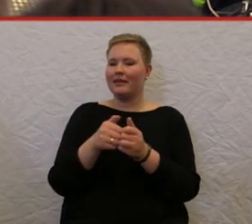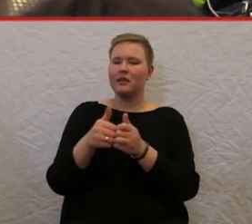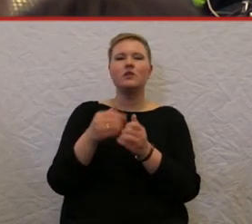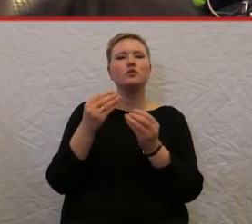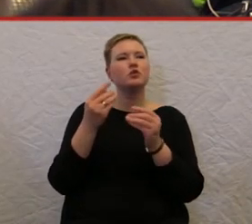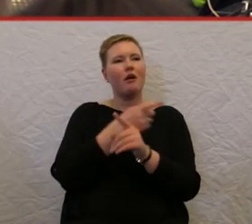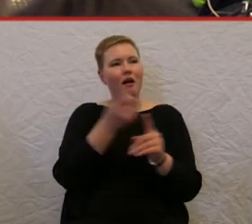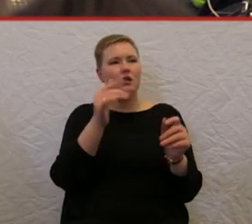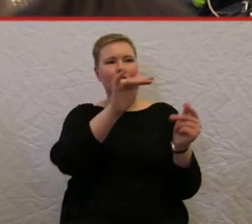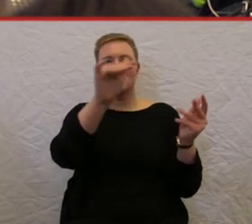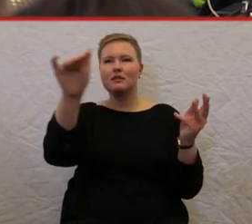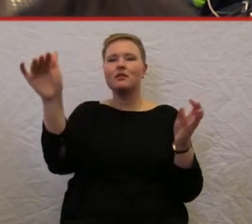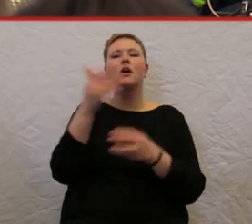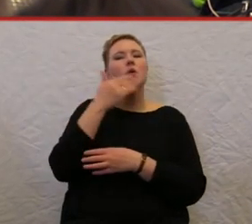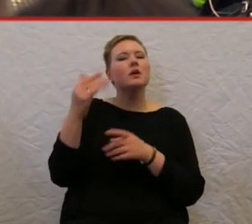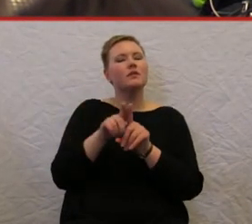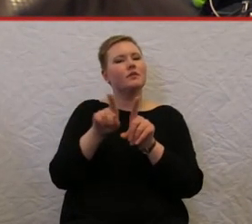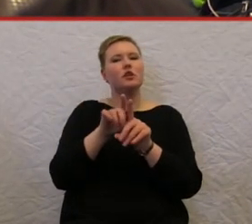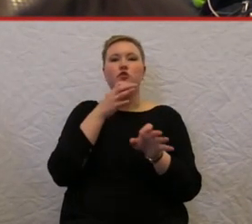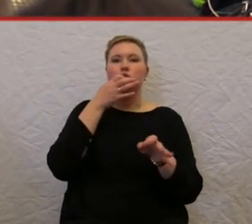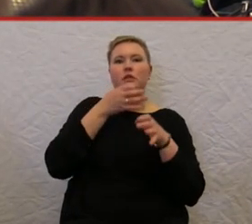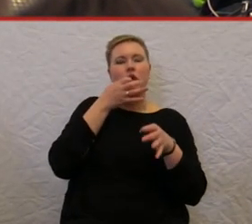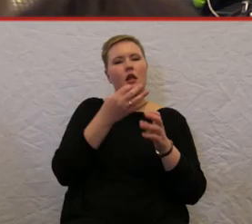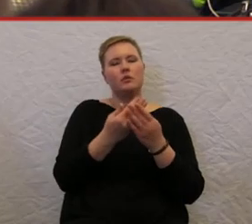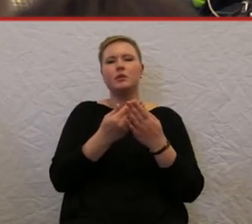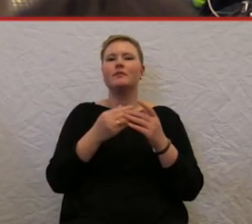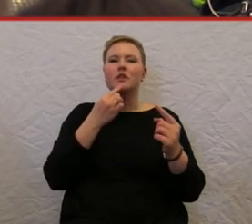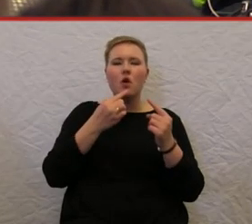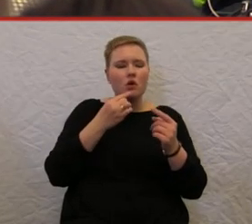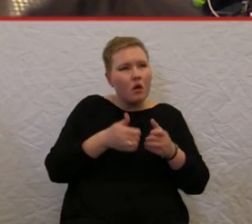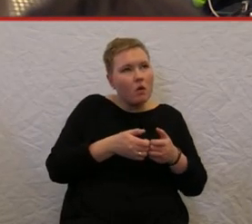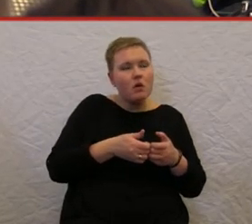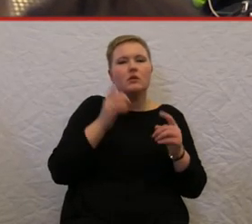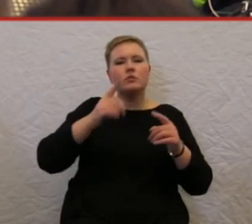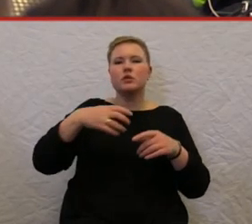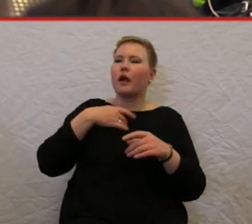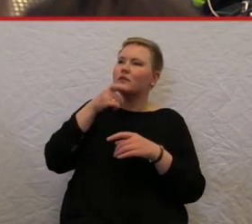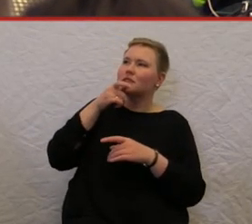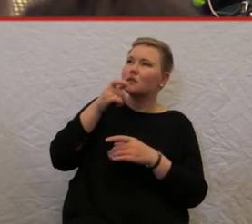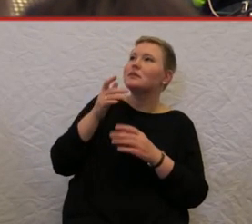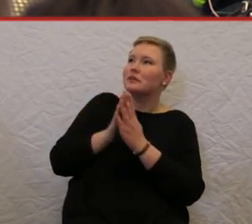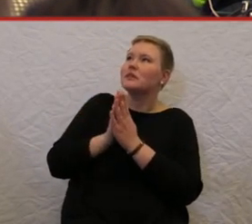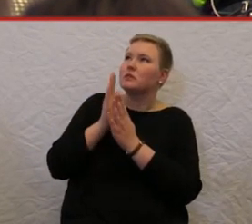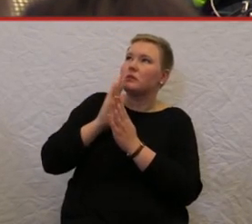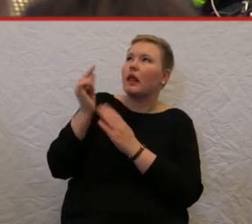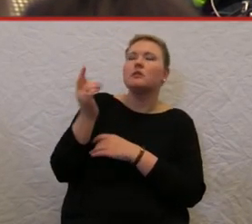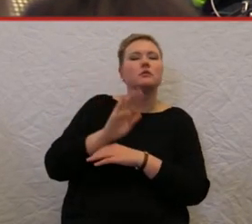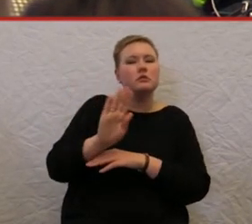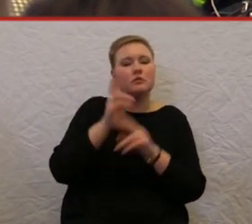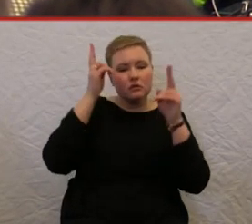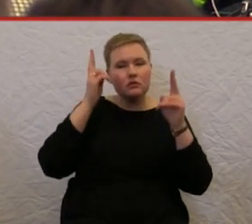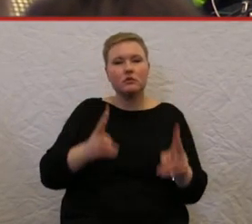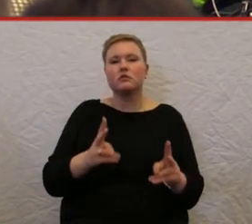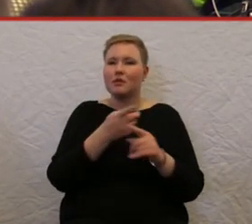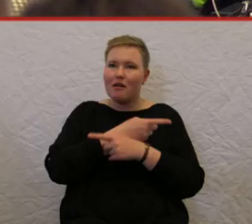Und das ist kein Spezialgerät wie ein Talker oder so, das vielleicht von der Krankenkasse nur finanziert werden würde, sondern es ist ein Gerät,